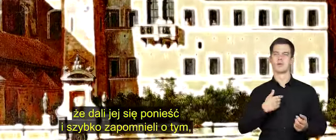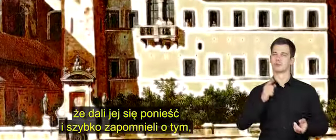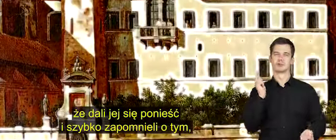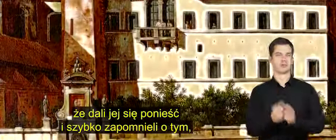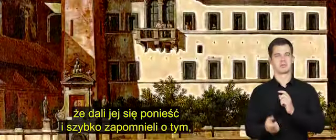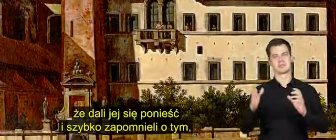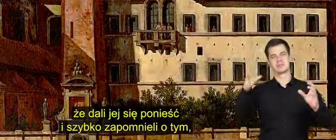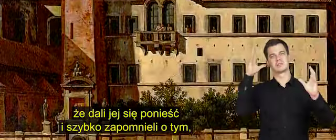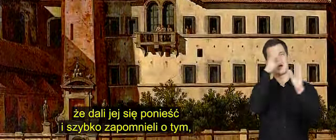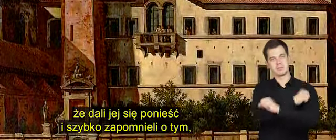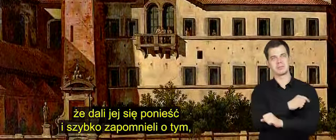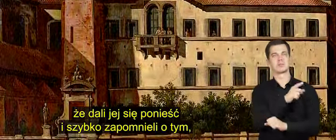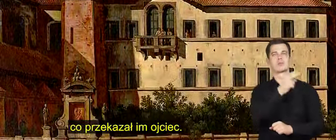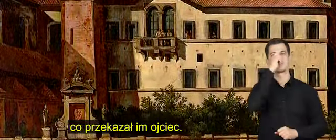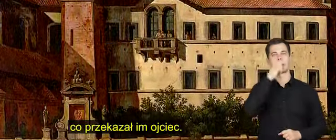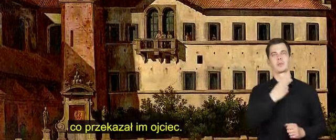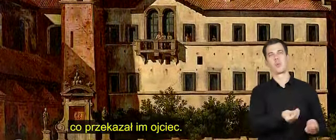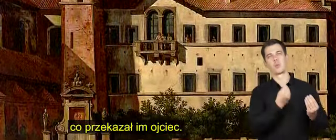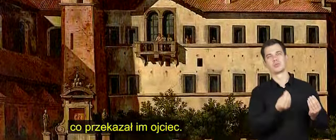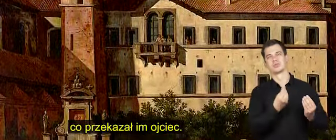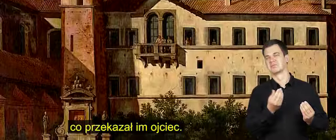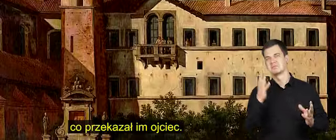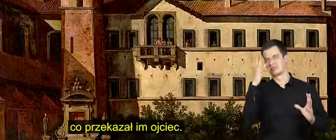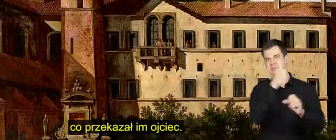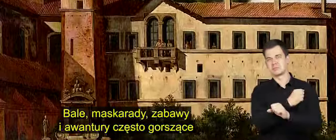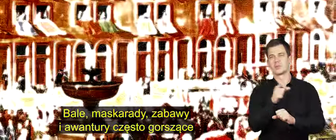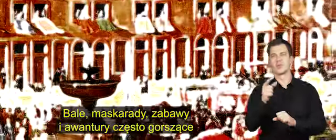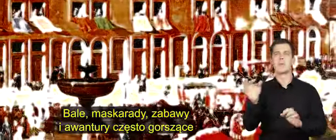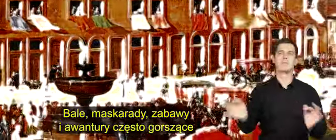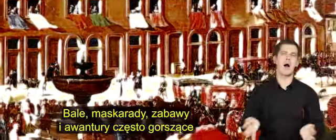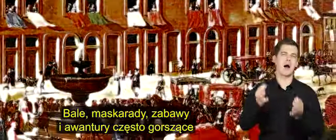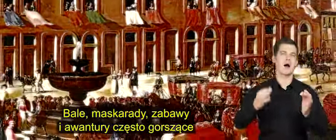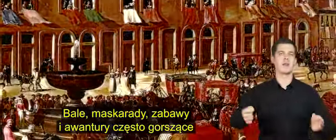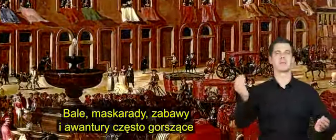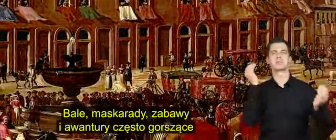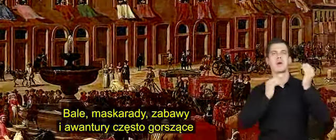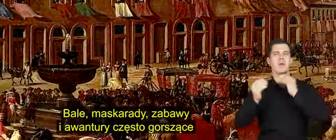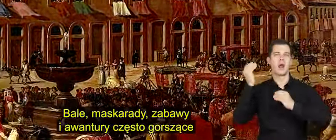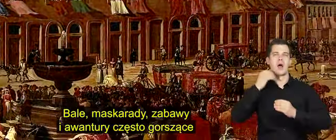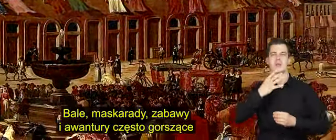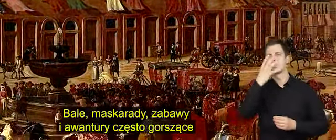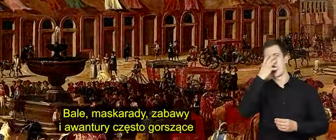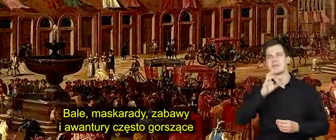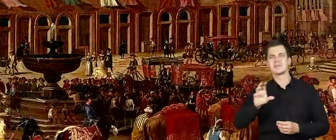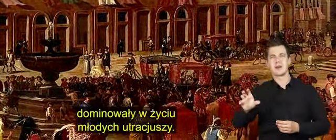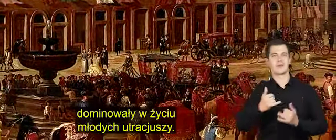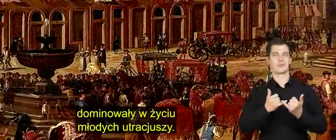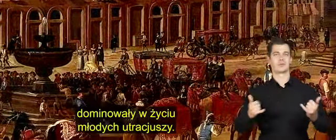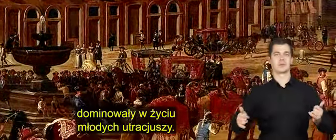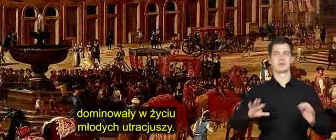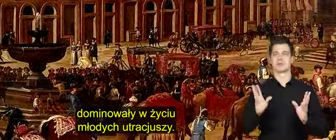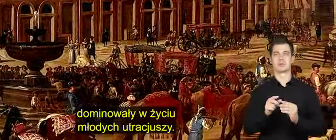się ponieść i szybko zapomnieli o tym, co przekazał im ojciec. Bale, maskarady, zabawy i awantury często gorszące